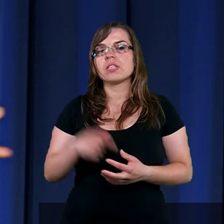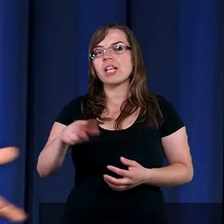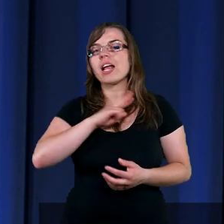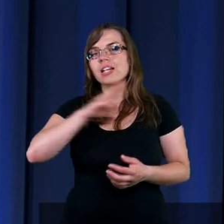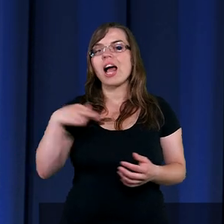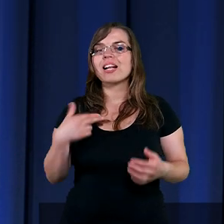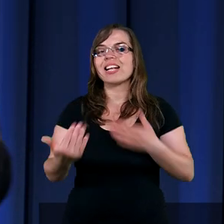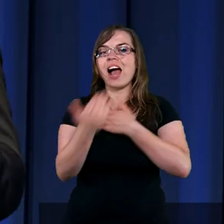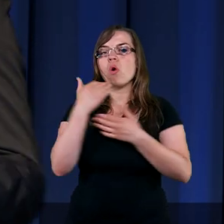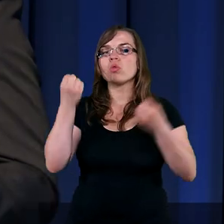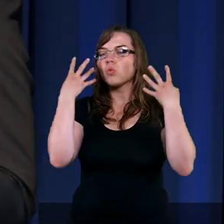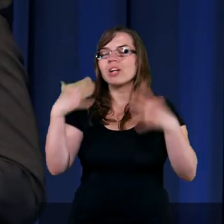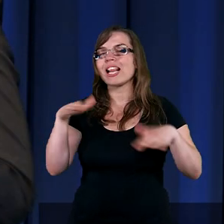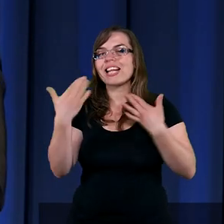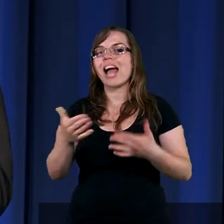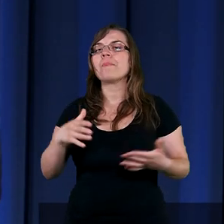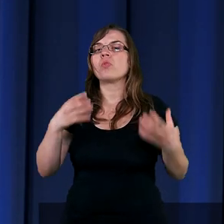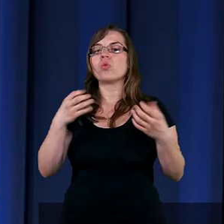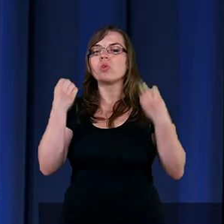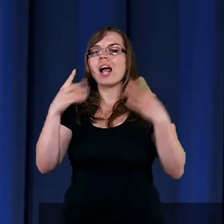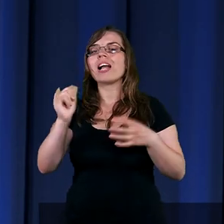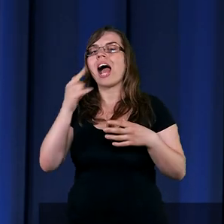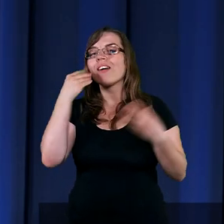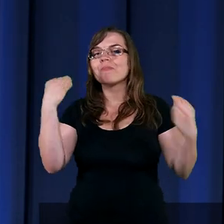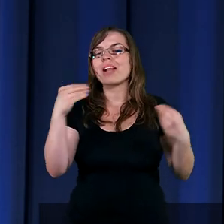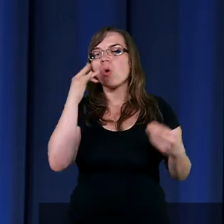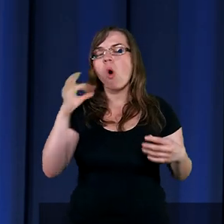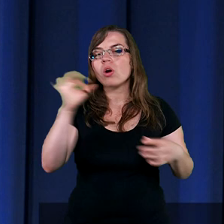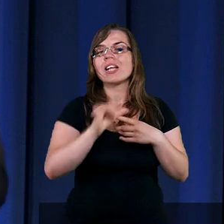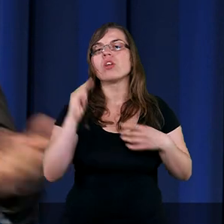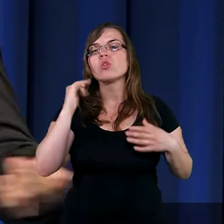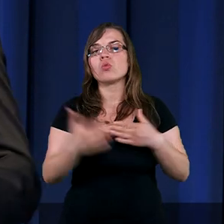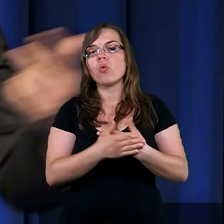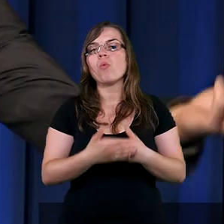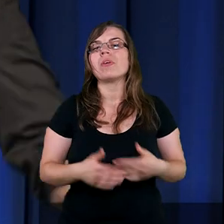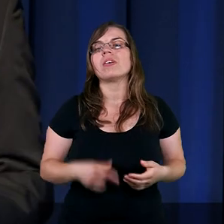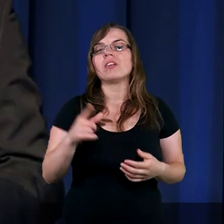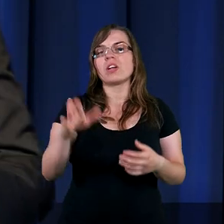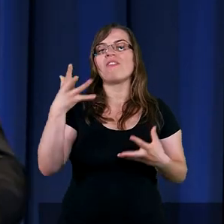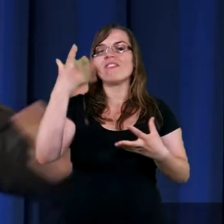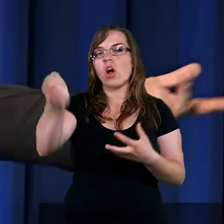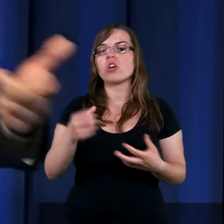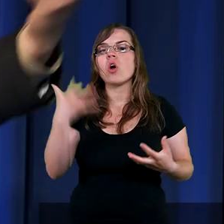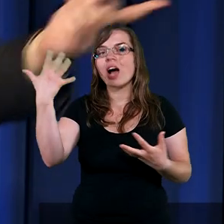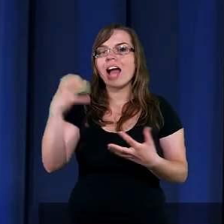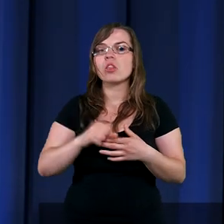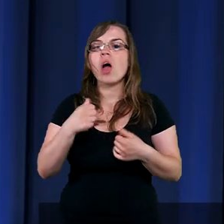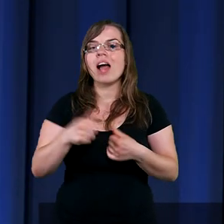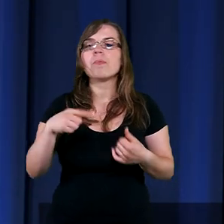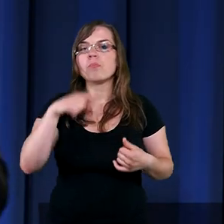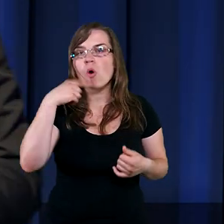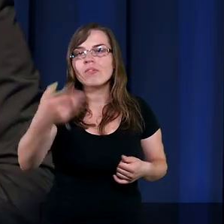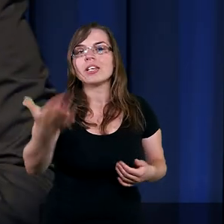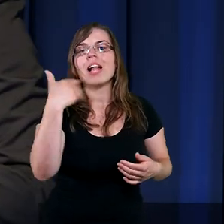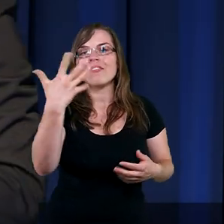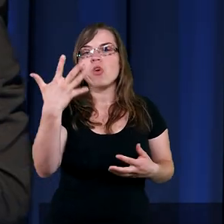naszej zachodniej kulturze nie zdajemy sprawy, jak wspaniałą okolicznością jest ślub. Pan Bóg wyciągnął rękę do Adama i powiedział Adamie, daj